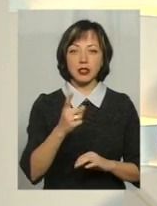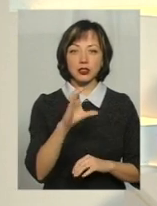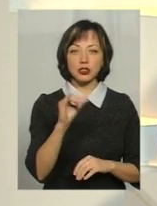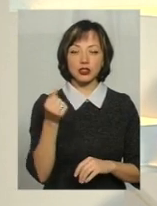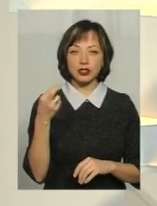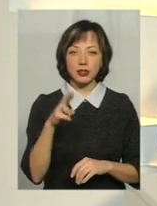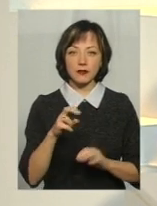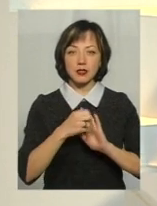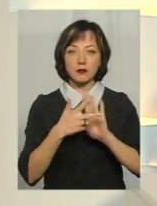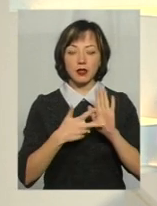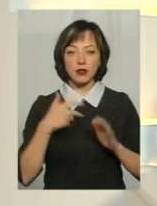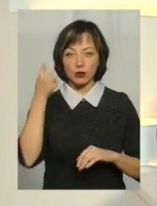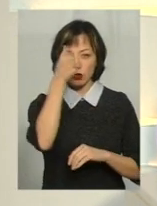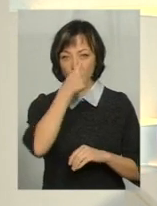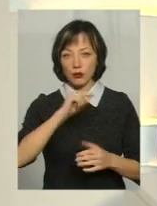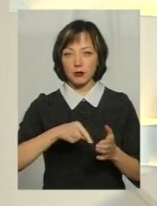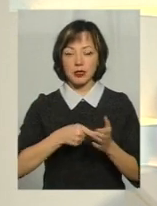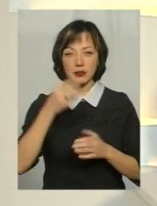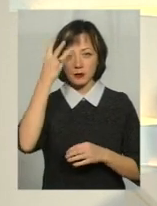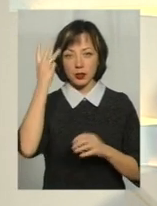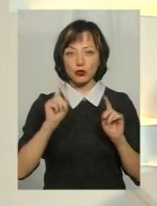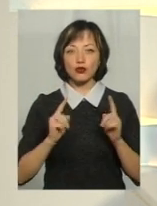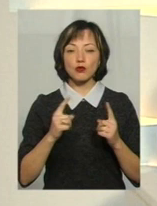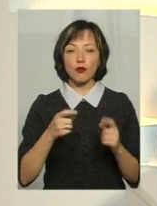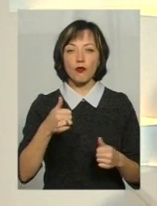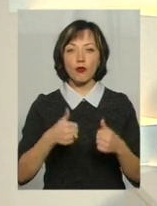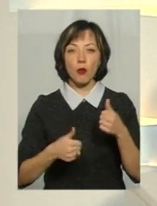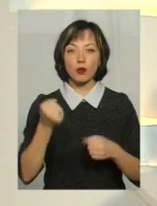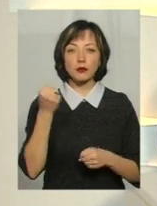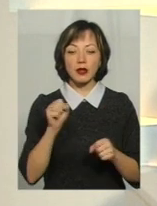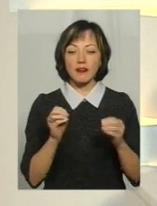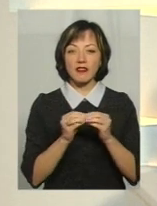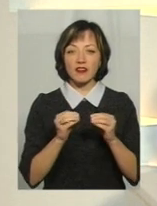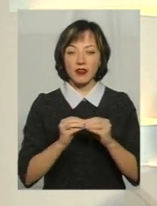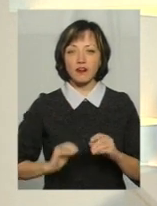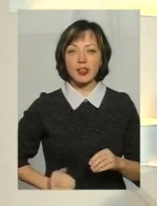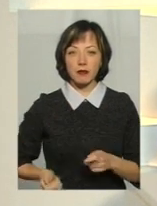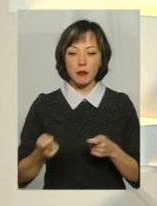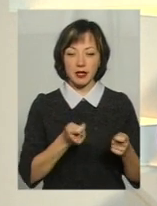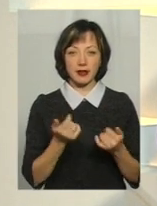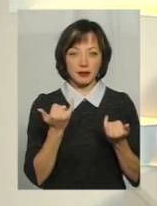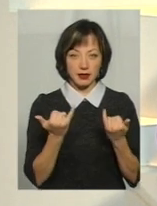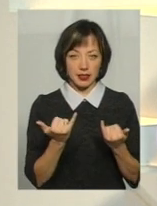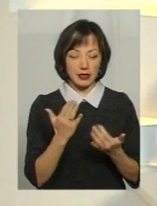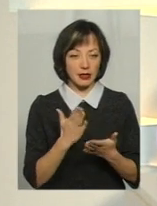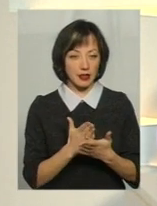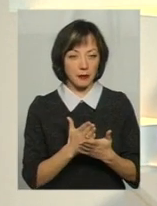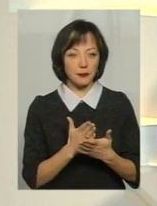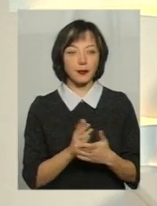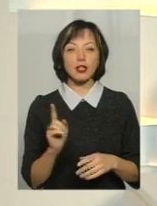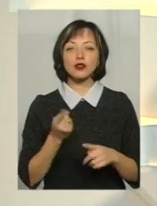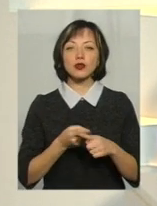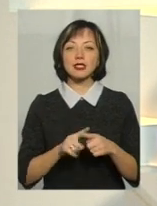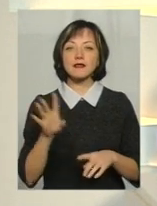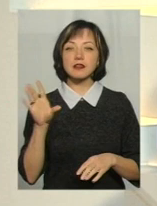року в місті Хмельницькому, чи чому все ж таки в конкурсі перемогли ті самі перевізники, які і нині є, що це